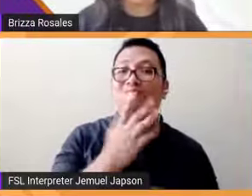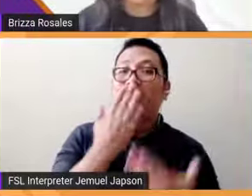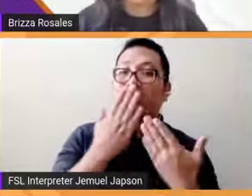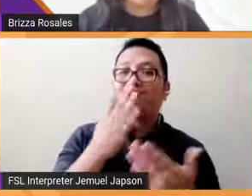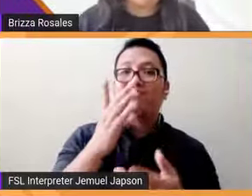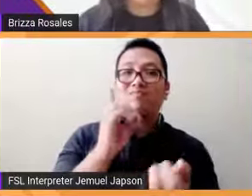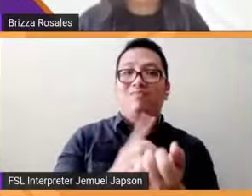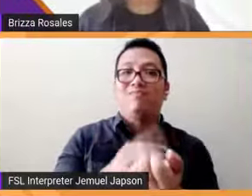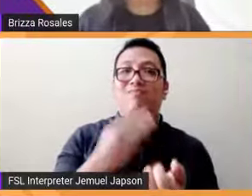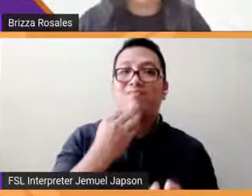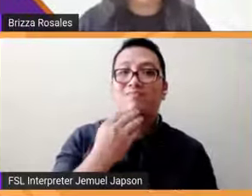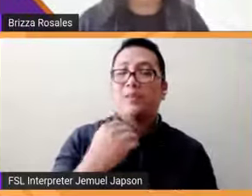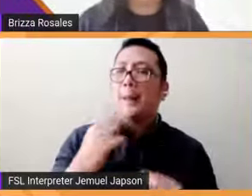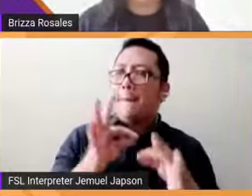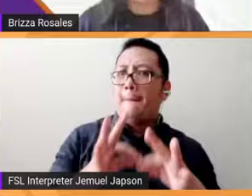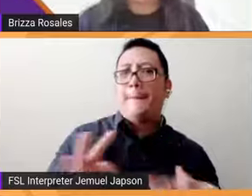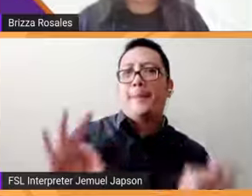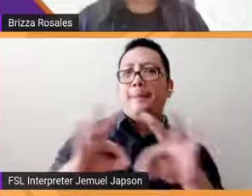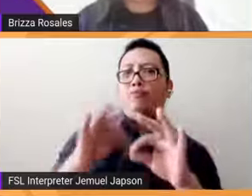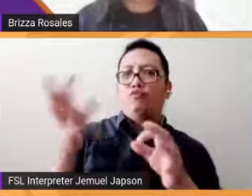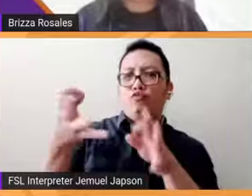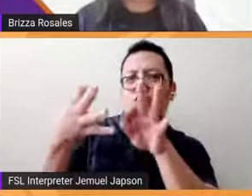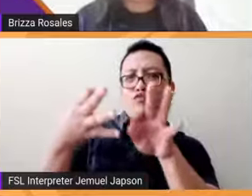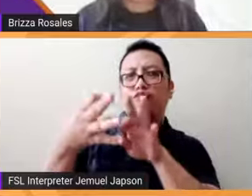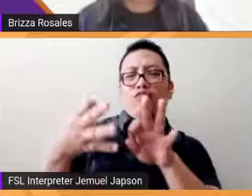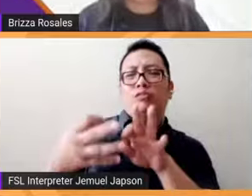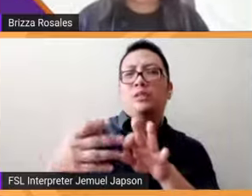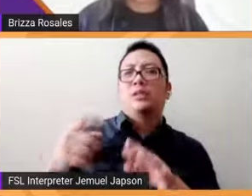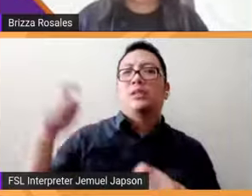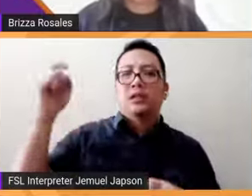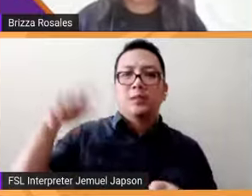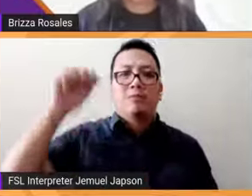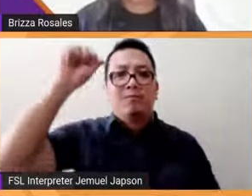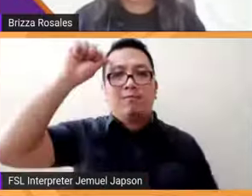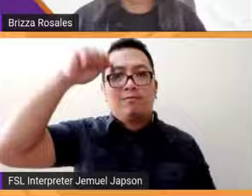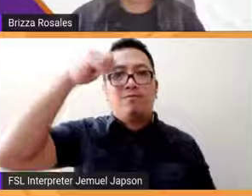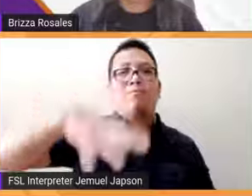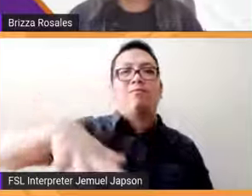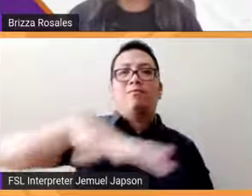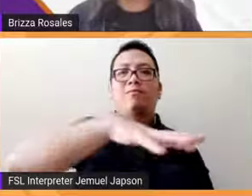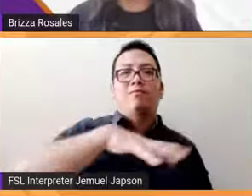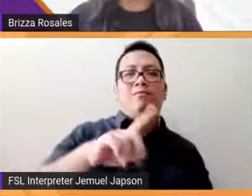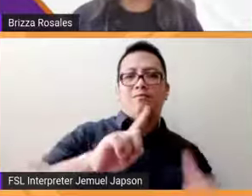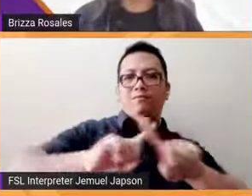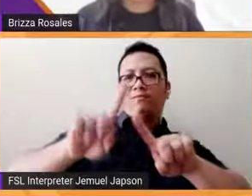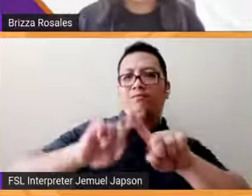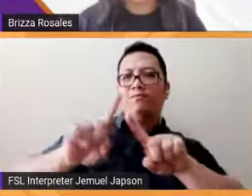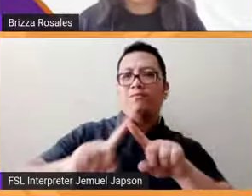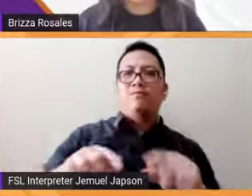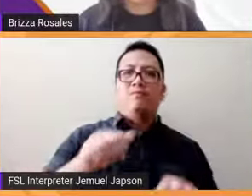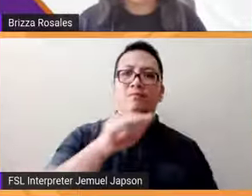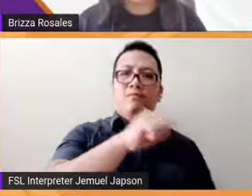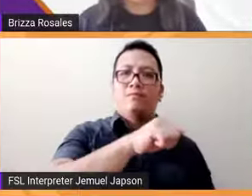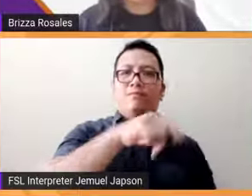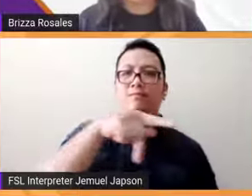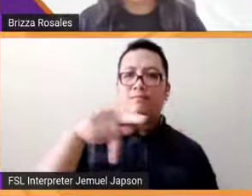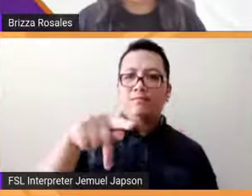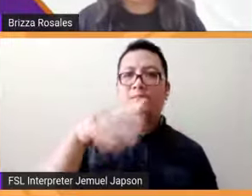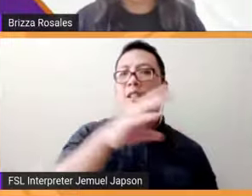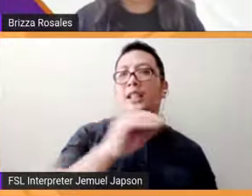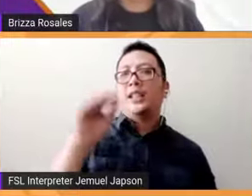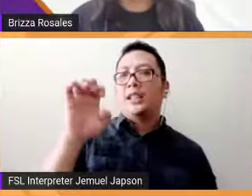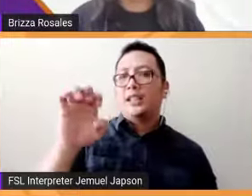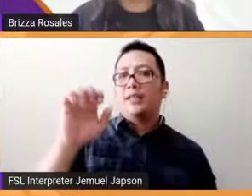sobra significant po na maintindihan ng lahat yung pagkakaiba ng accessible polling place at ng emergency